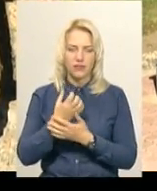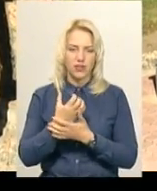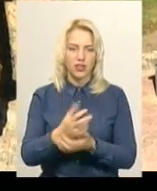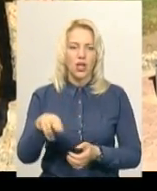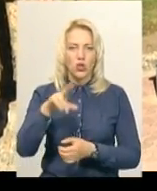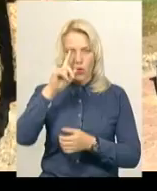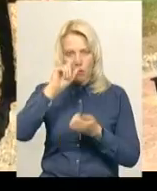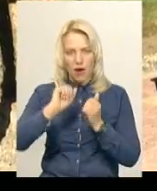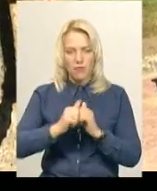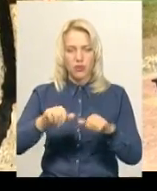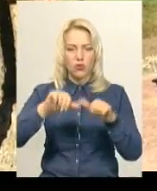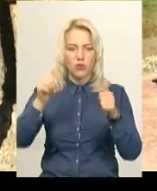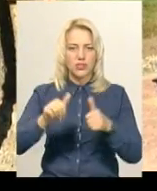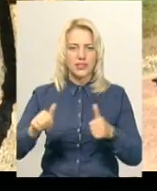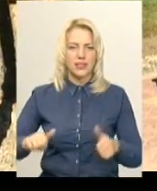пам'ятного знаку.